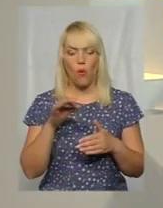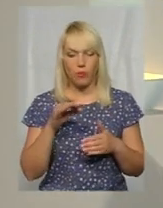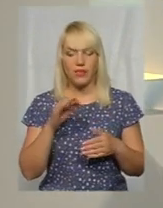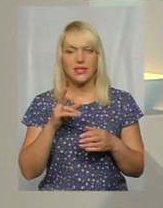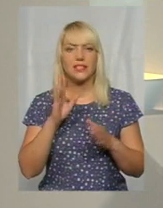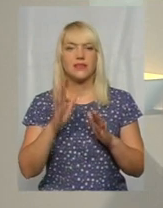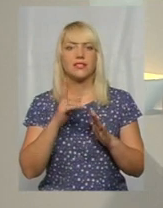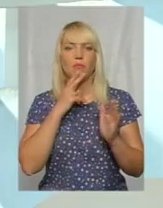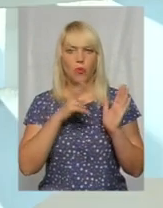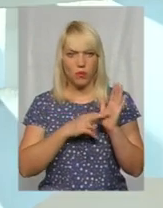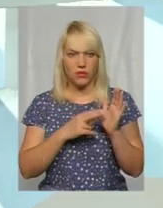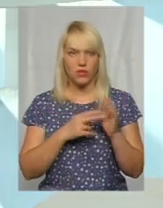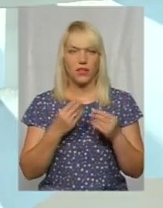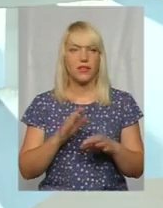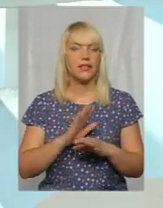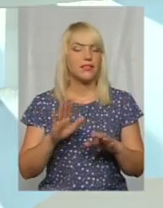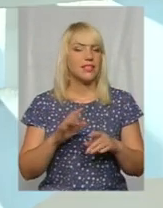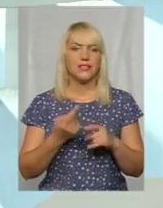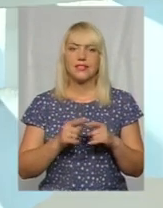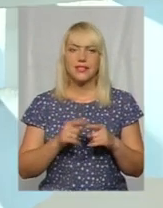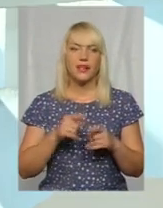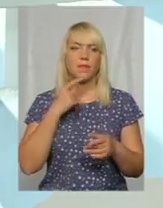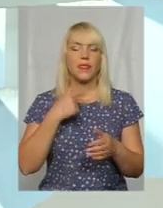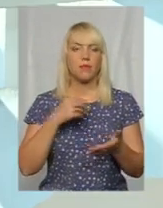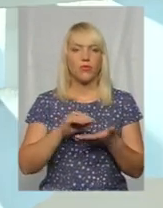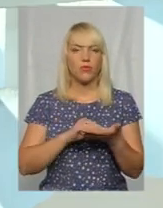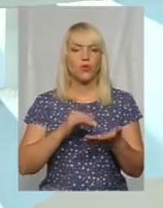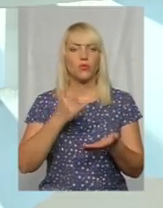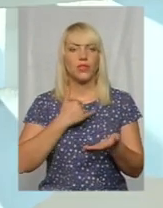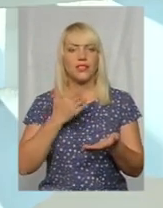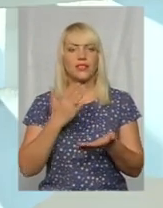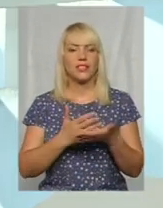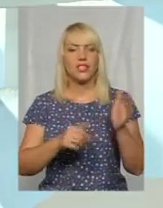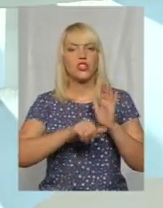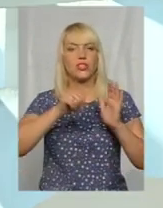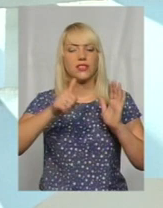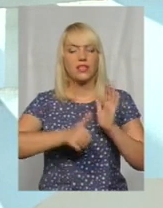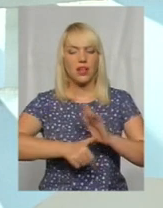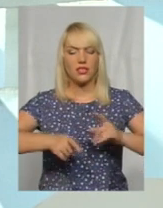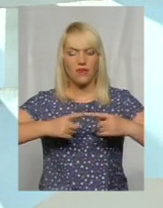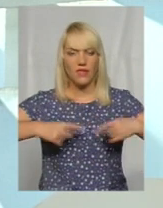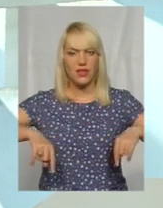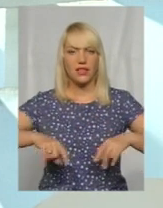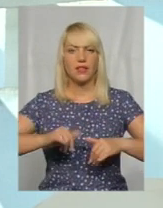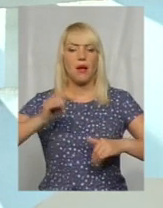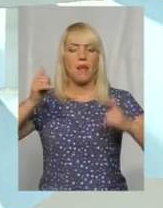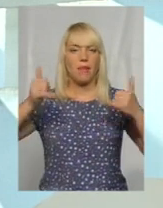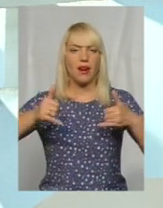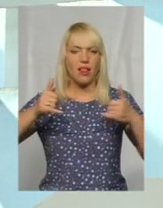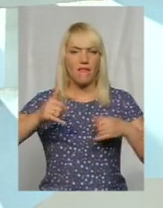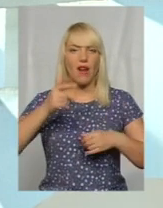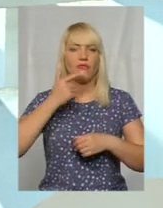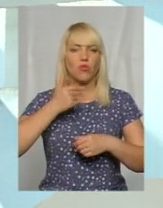в області можна в різних місцях? Це централізовано, я ще раз повторюю, в нас є 16 відділень переливання крові на